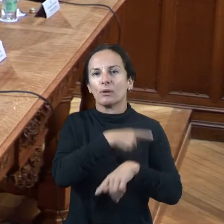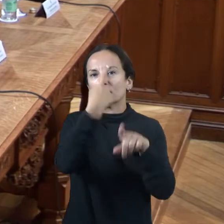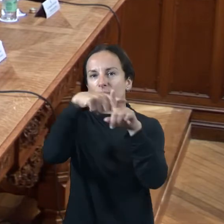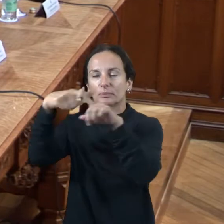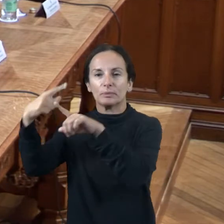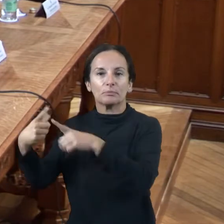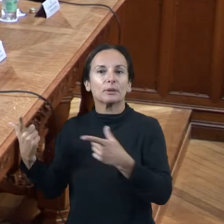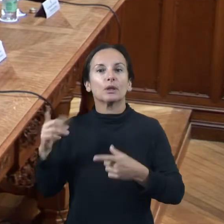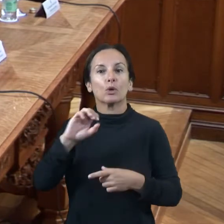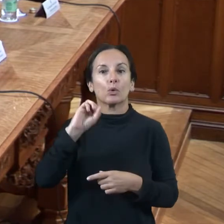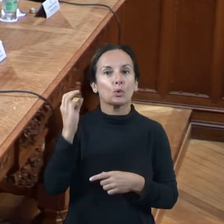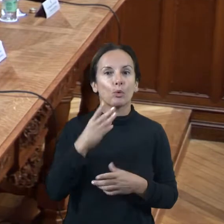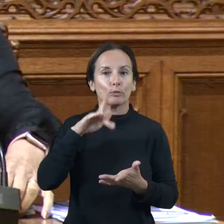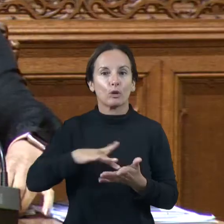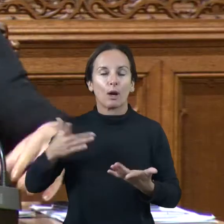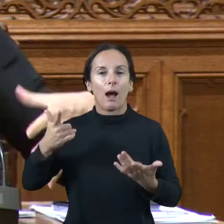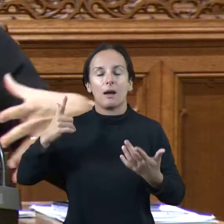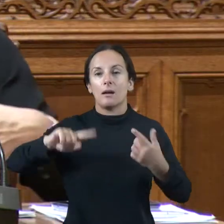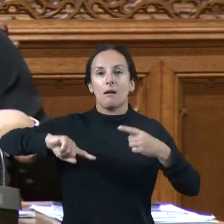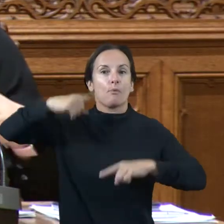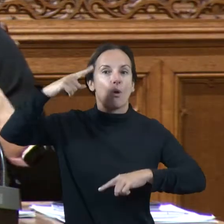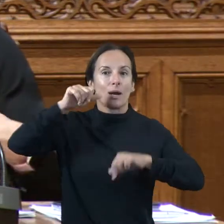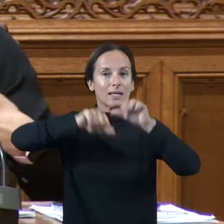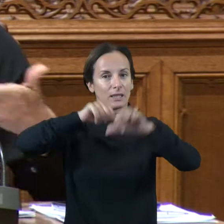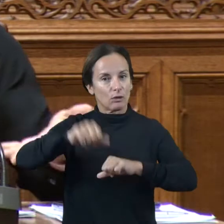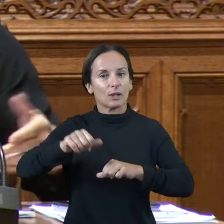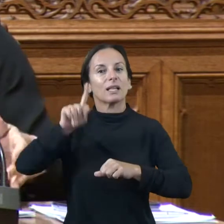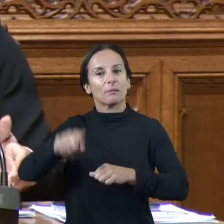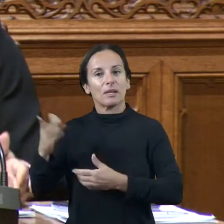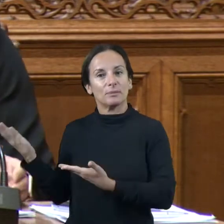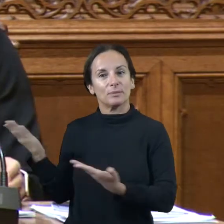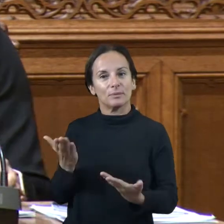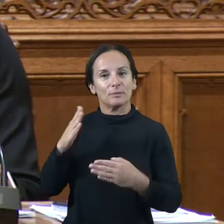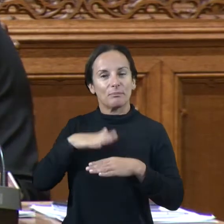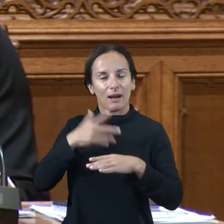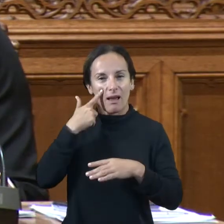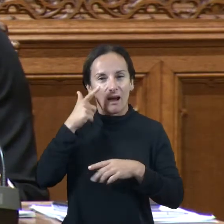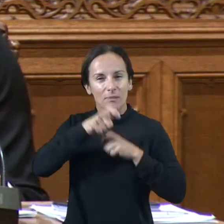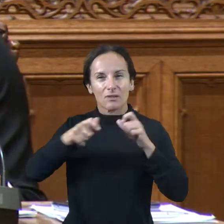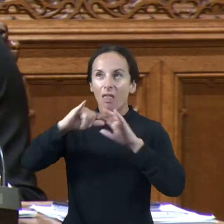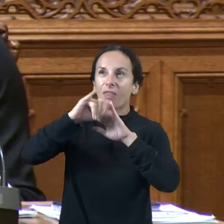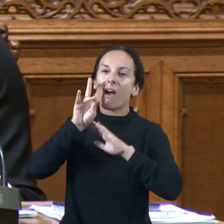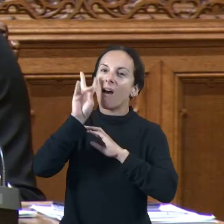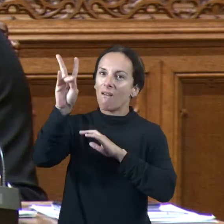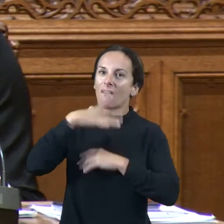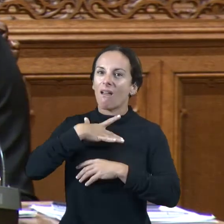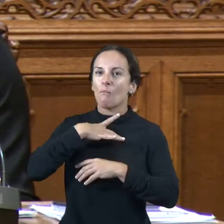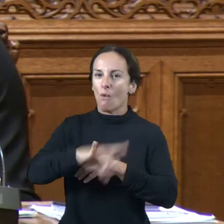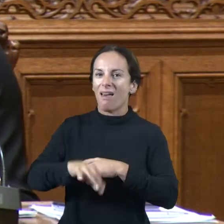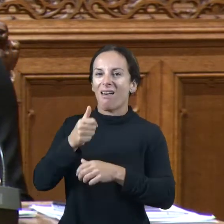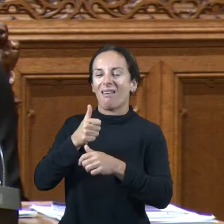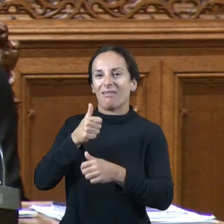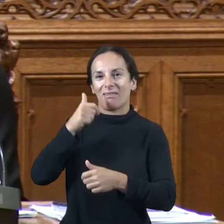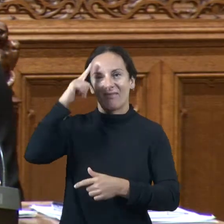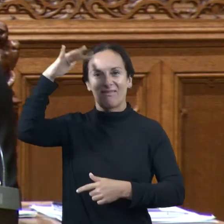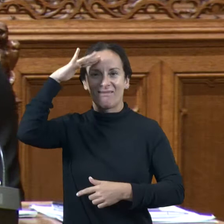també intentant que siguin propers i que s'acostin a la ciutadania. I un altre programa de